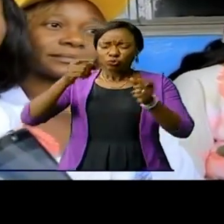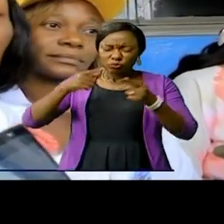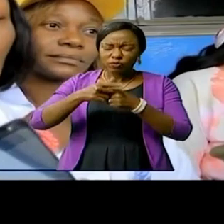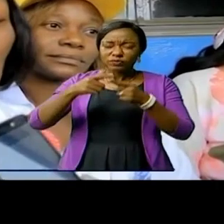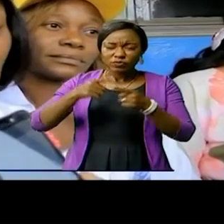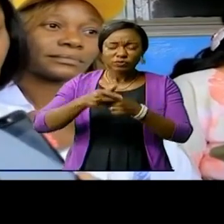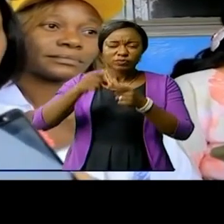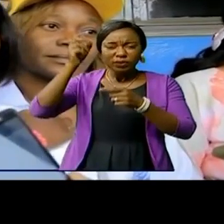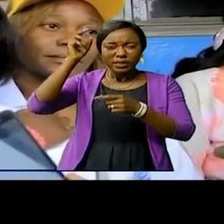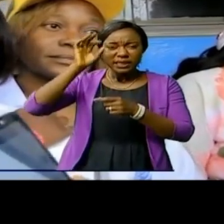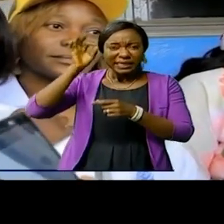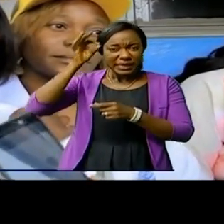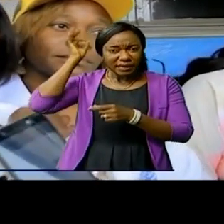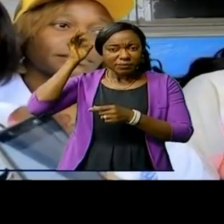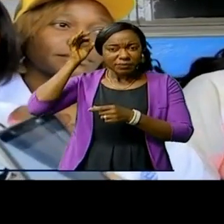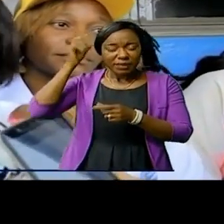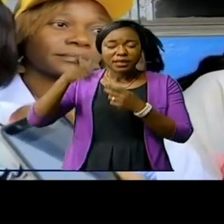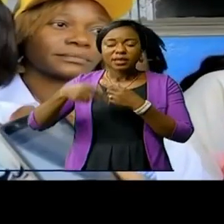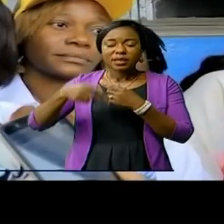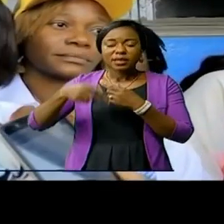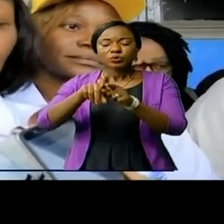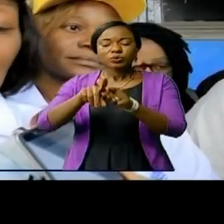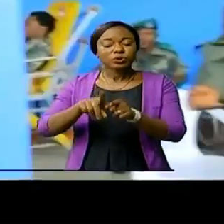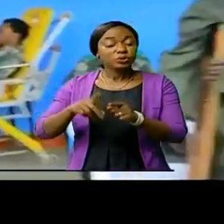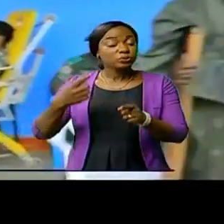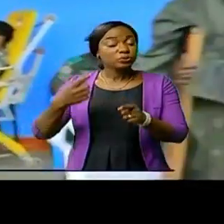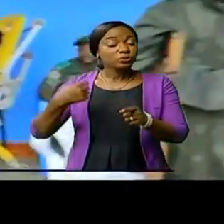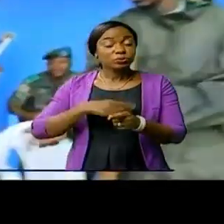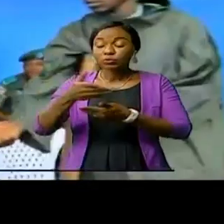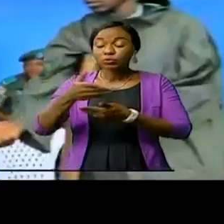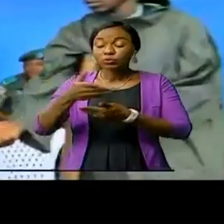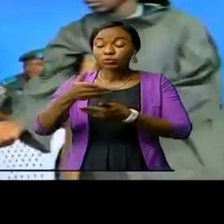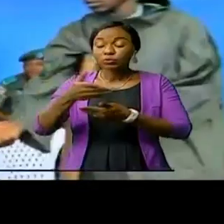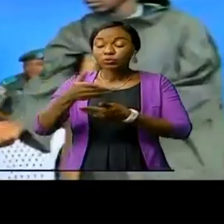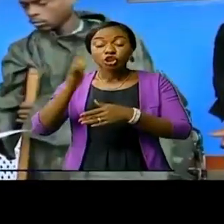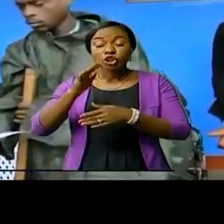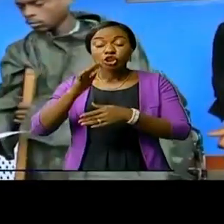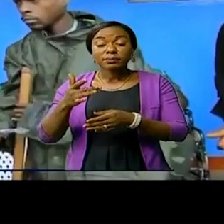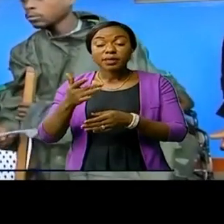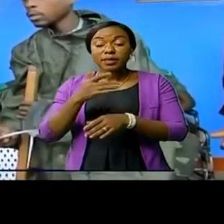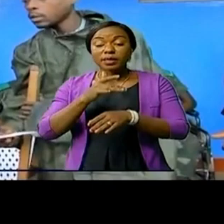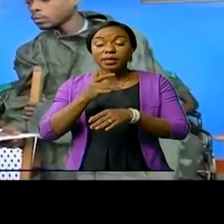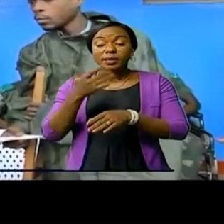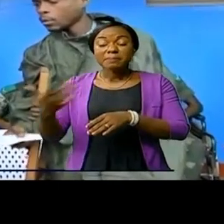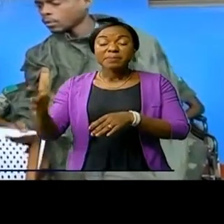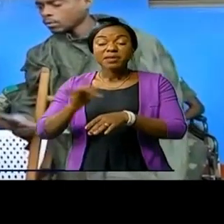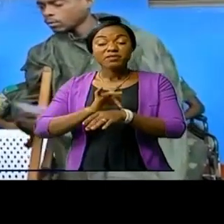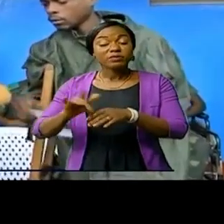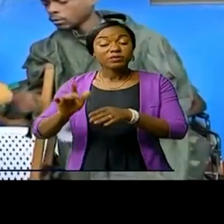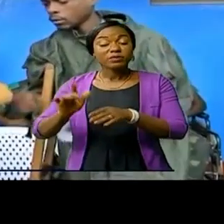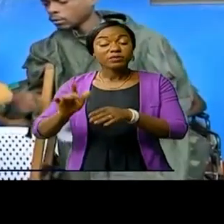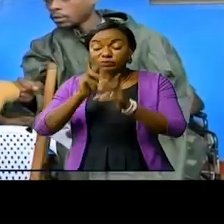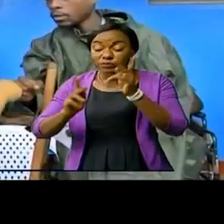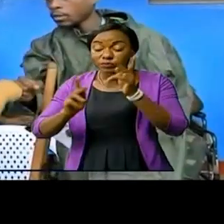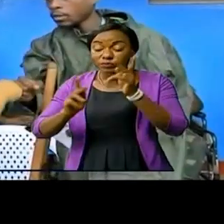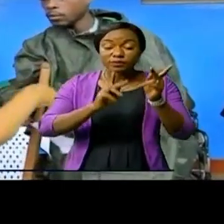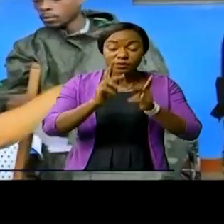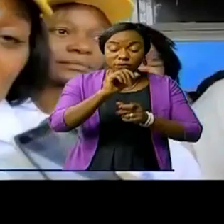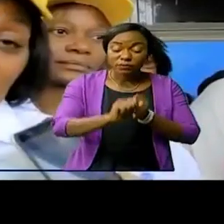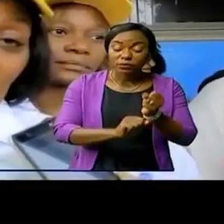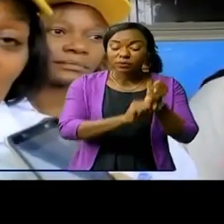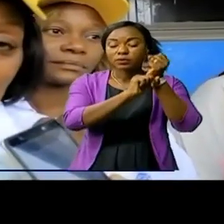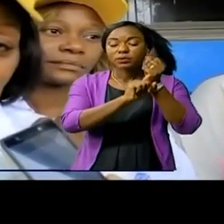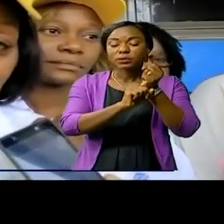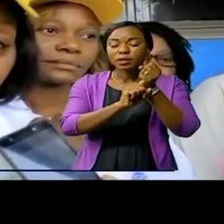province de l'Itourie. Nous ne pouvons pas rentrer, sans venir rendre une petite visite de réconfort à nos